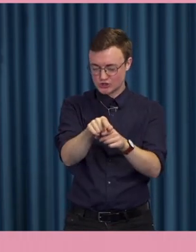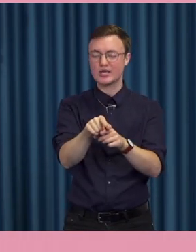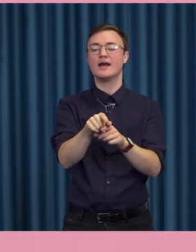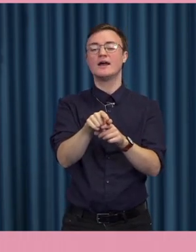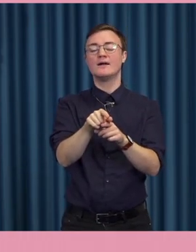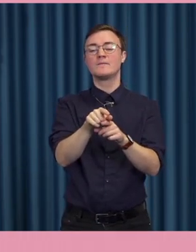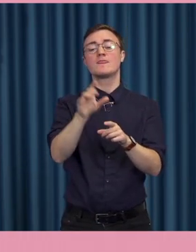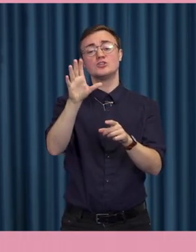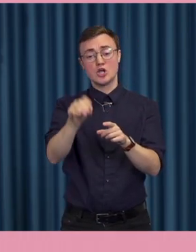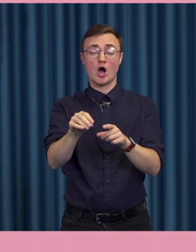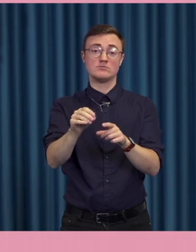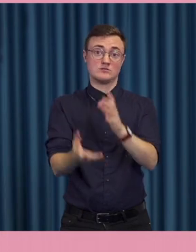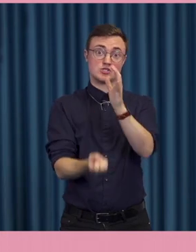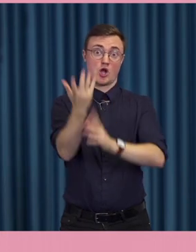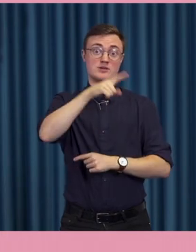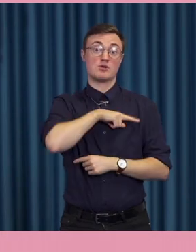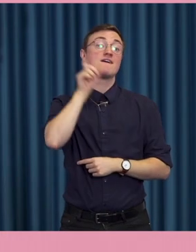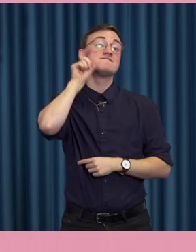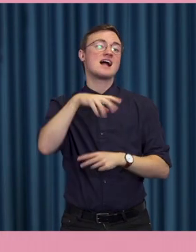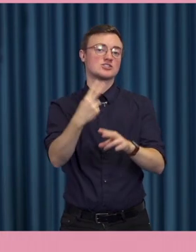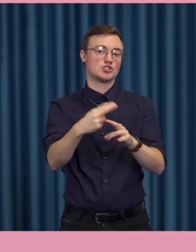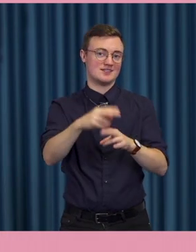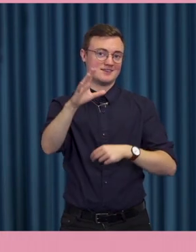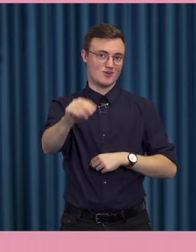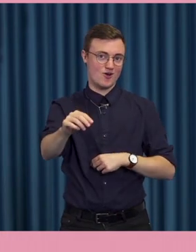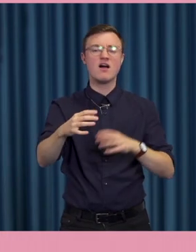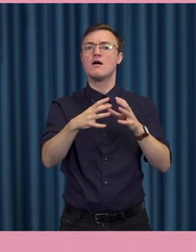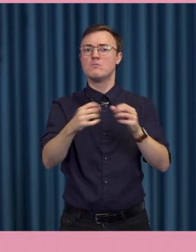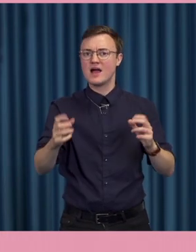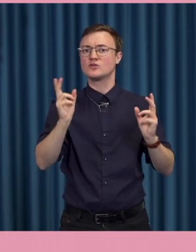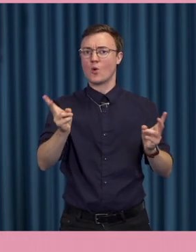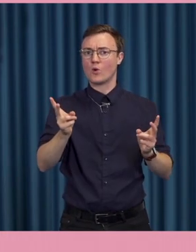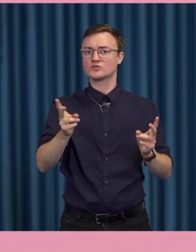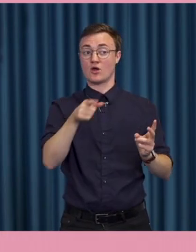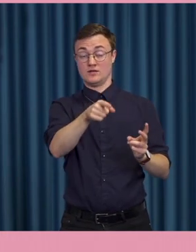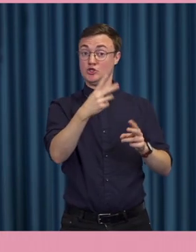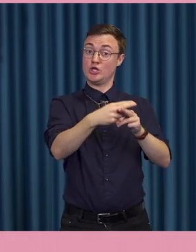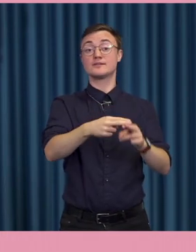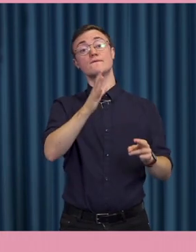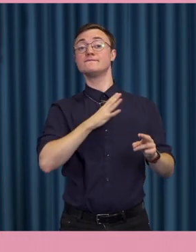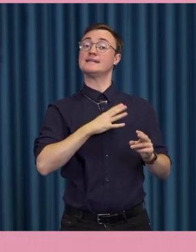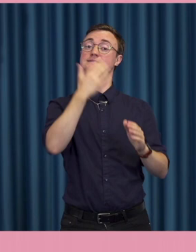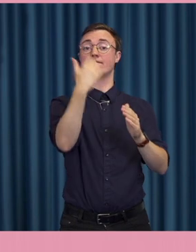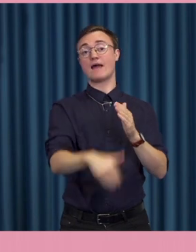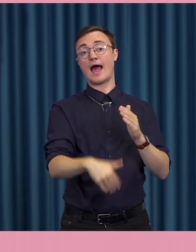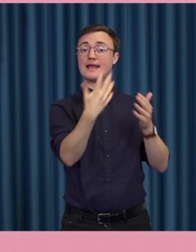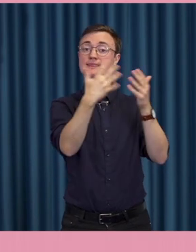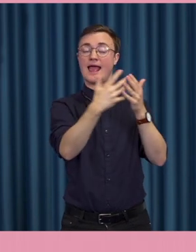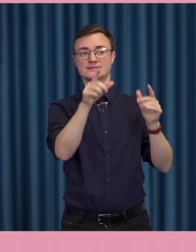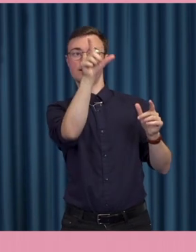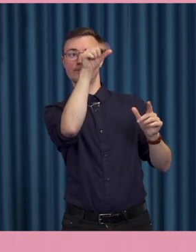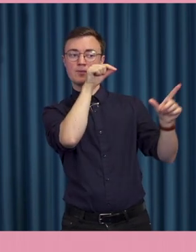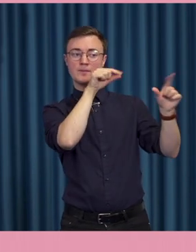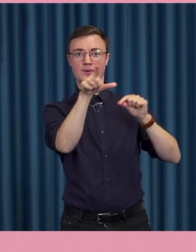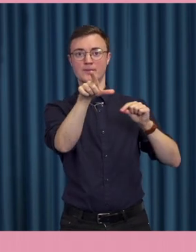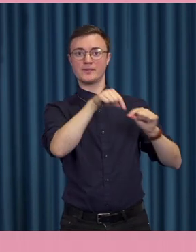Ja, det skapas en del falska nyheter. Men vi ser mer att det används befintliga nyheter. Man plockar till exempel